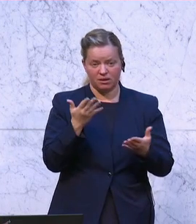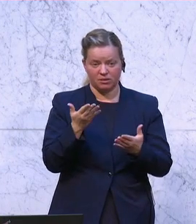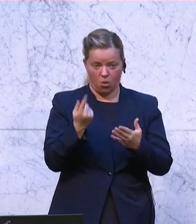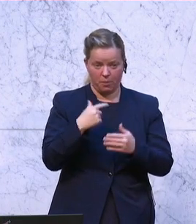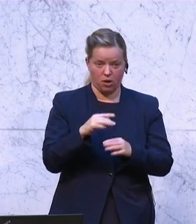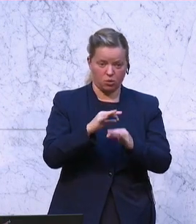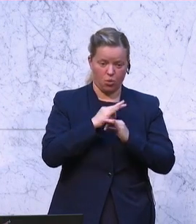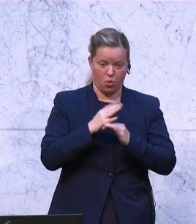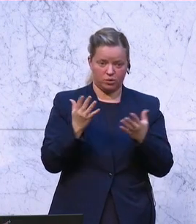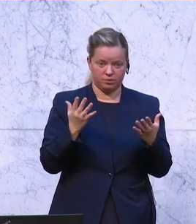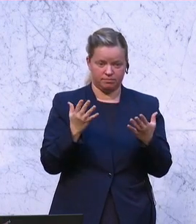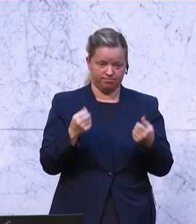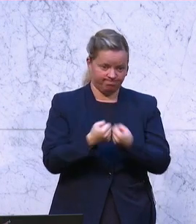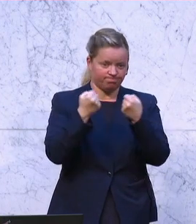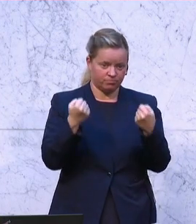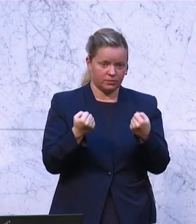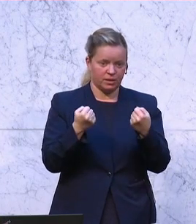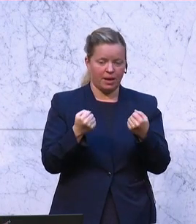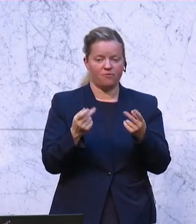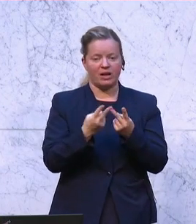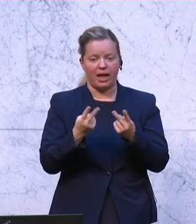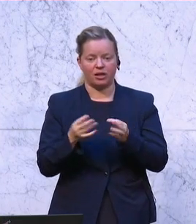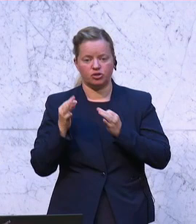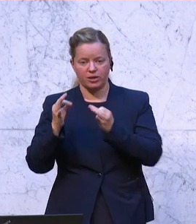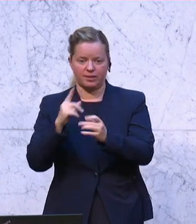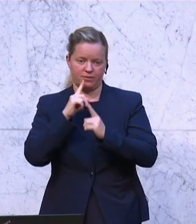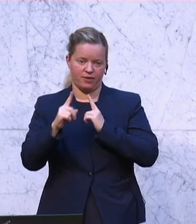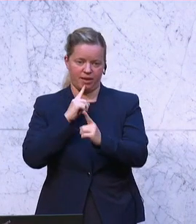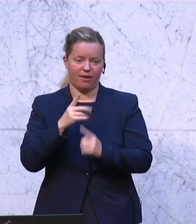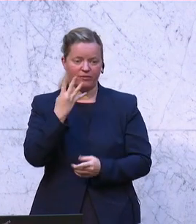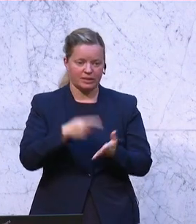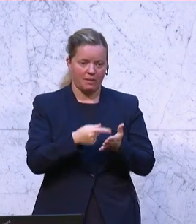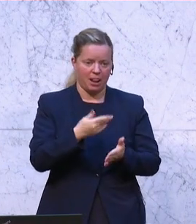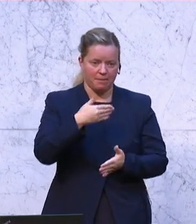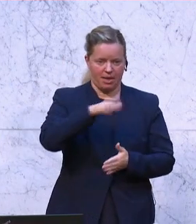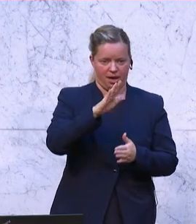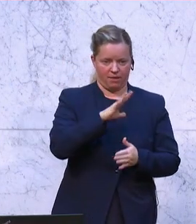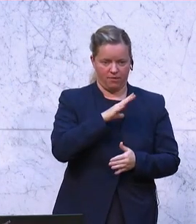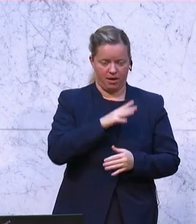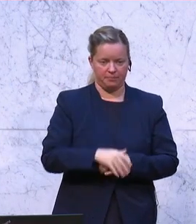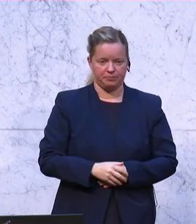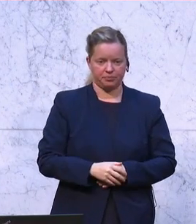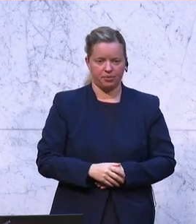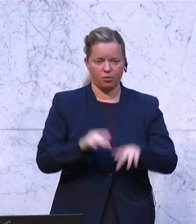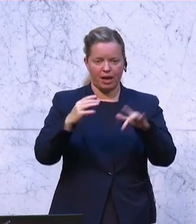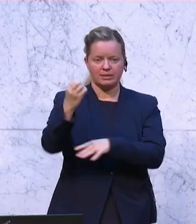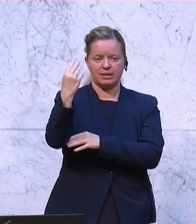klickt als wie im Straßenverkehr. Es hat auch gezeigt, dass zum Beispiel eine Signalanlage